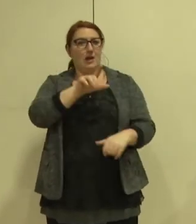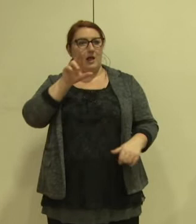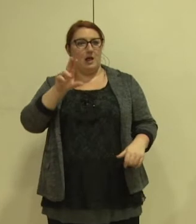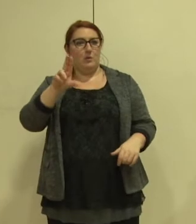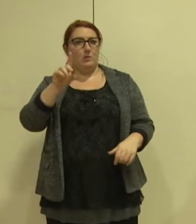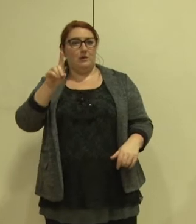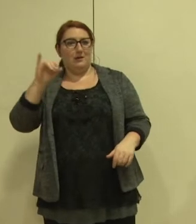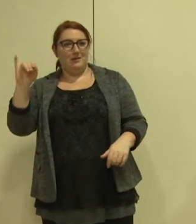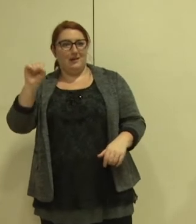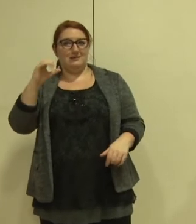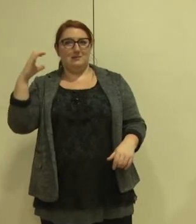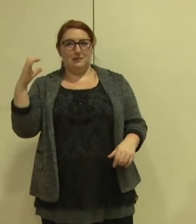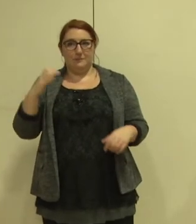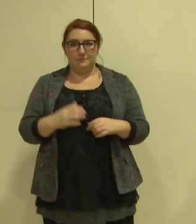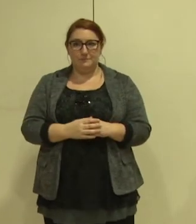SC.